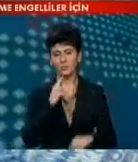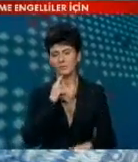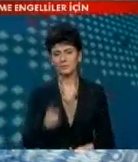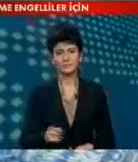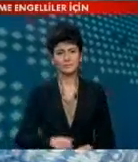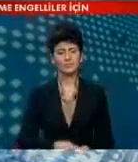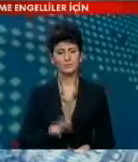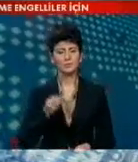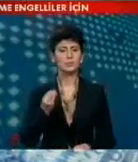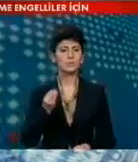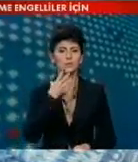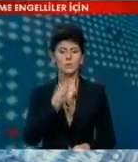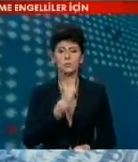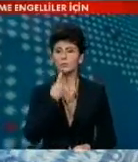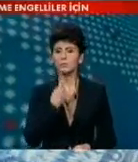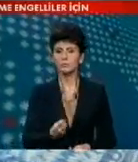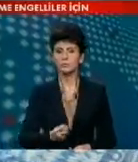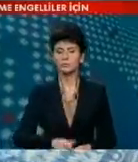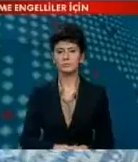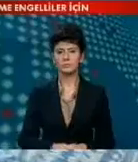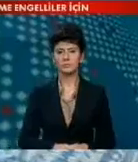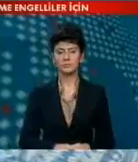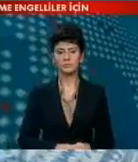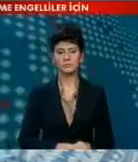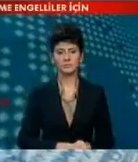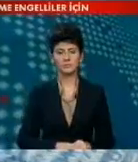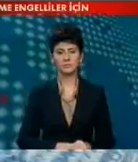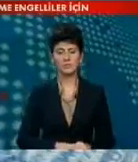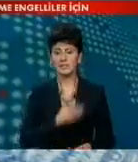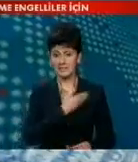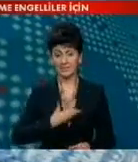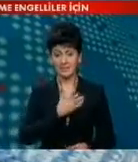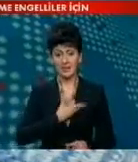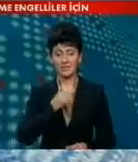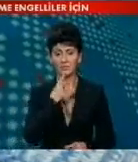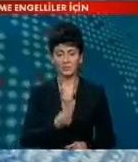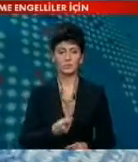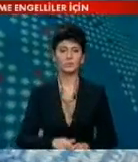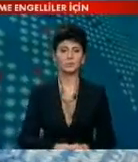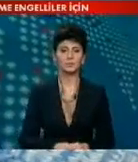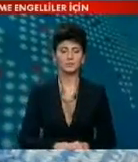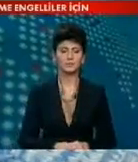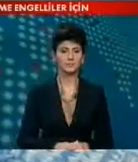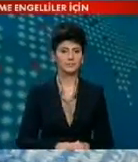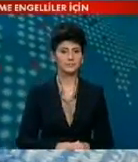böyle. Çok güzel oldu. Başka bir şey söyleyecek mi? Sevdin yani bunu. Sevmem canım sevmez engellenir mi?